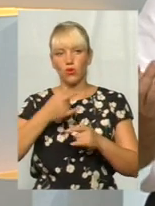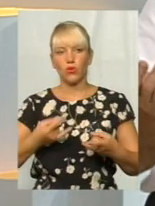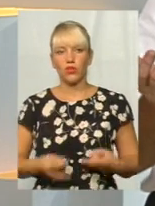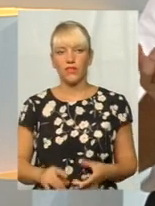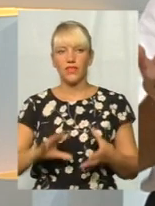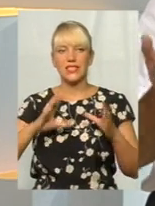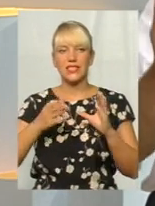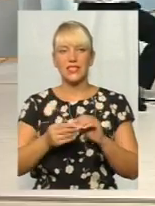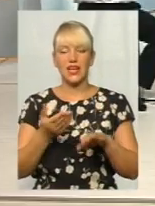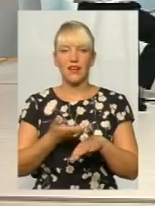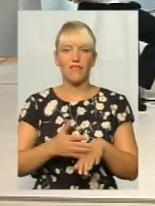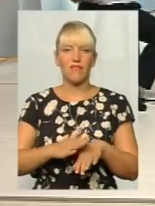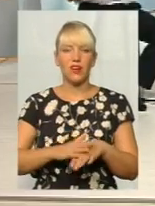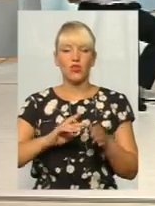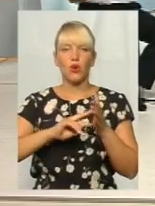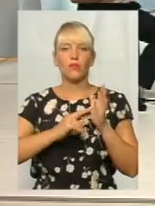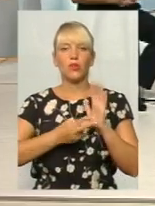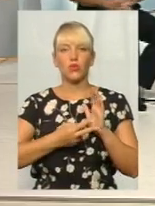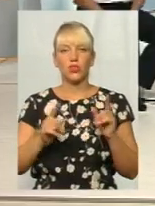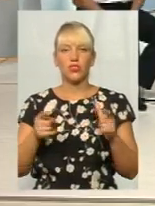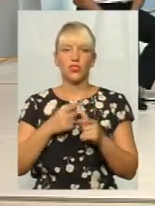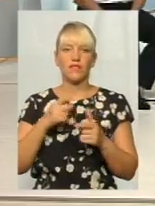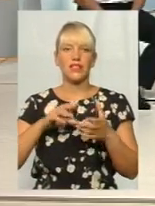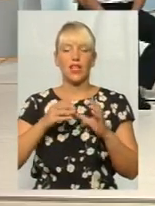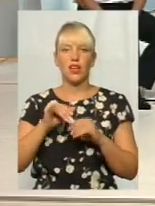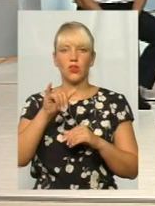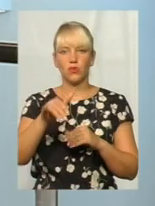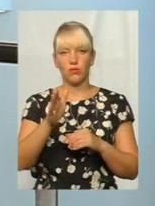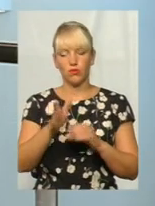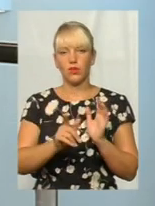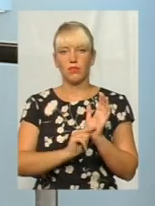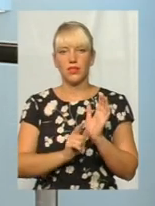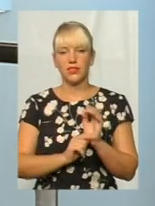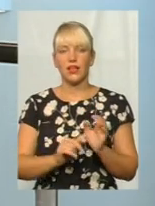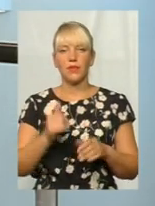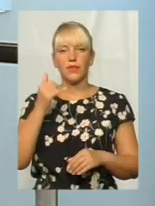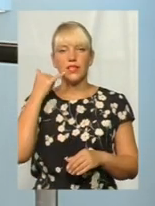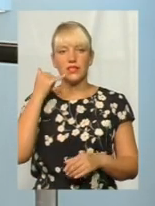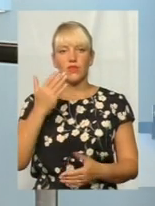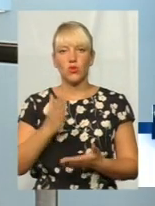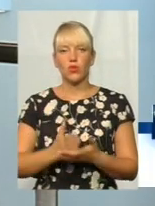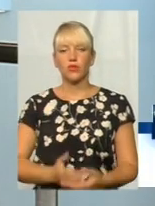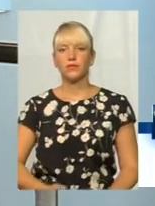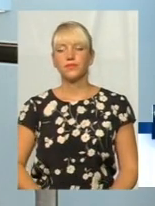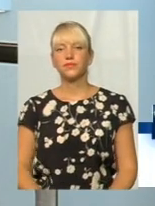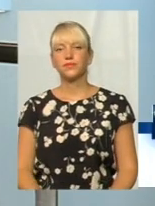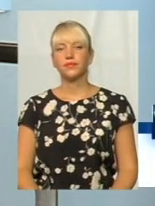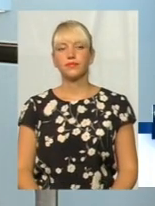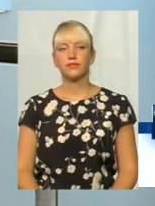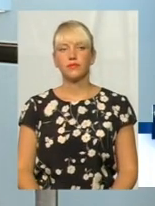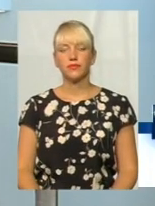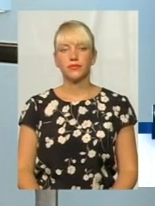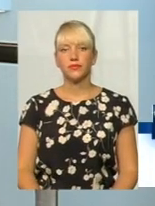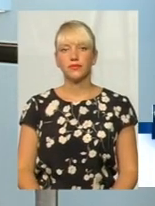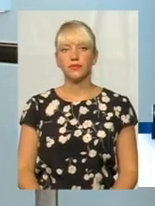сьогодні прогнозувати. Чи взагалі в них буде пенсія. У нас є ще цей дзвінок. Слухаємо глядача. Говоріть, будь ласка.